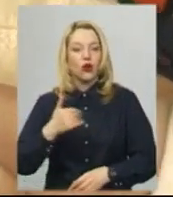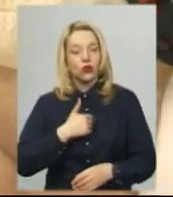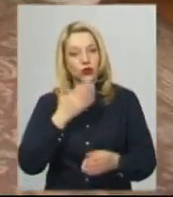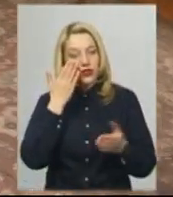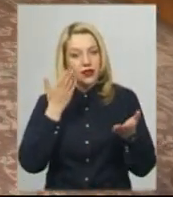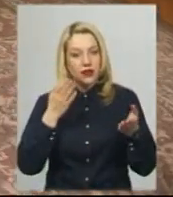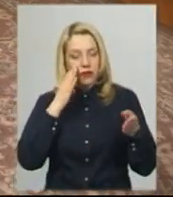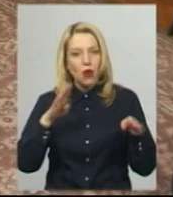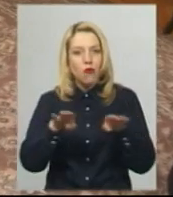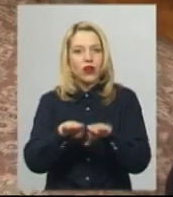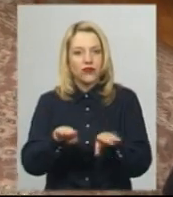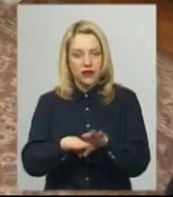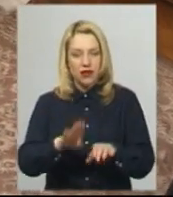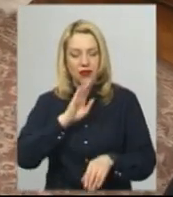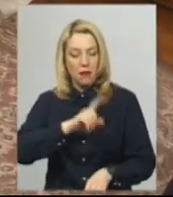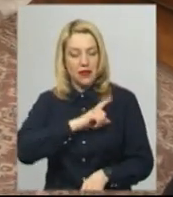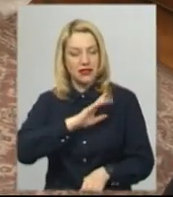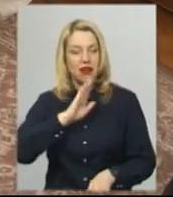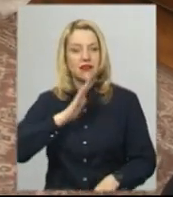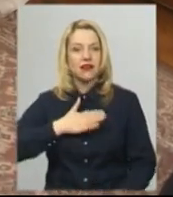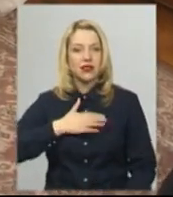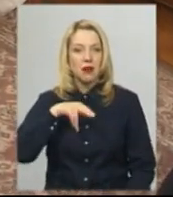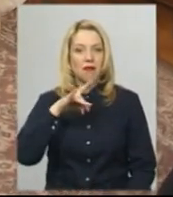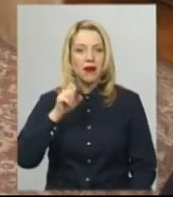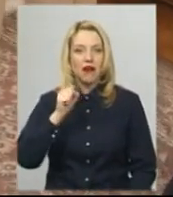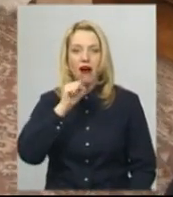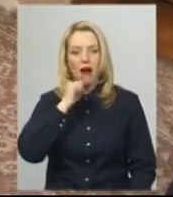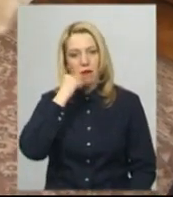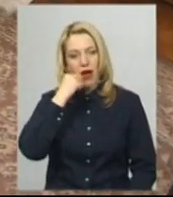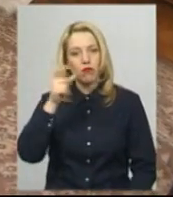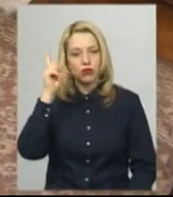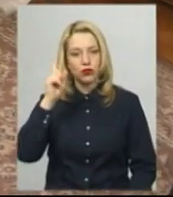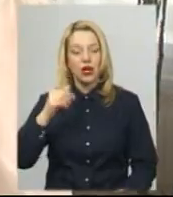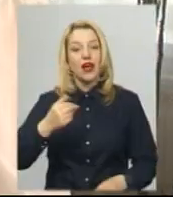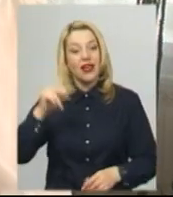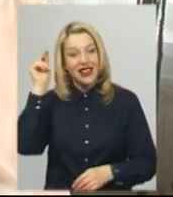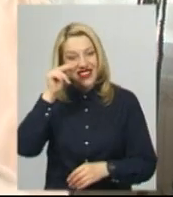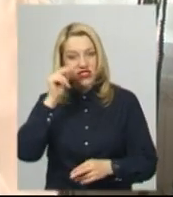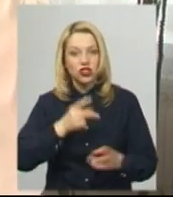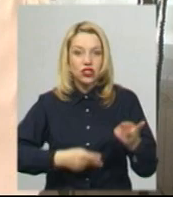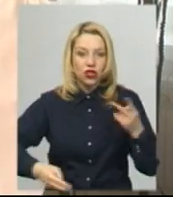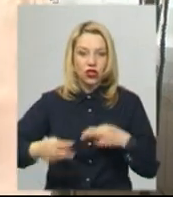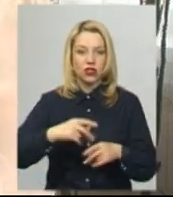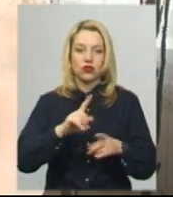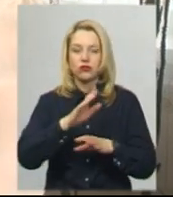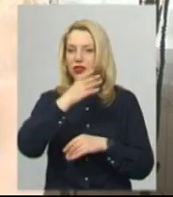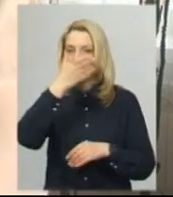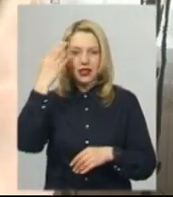наших бабусь, прабабусь і навчитися вручну шити теж, навчитися іменно крій, щоб не забувати